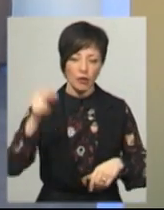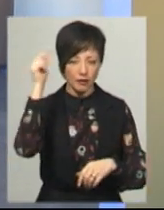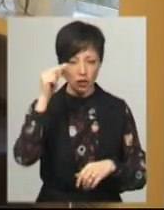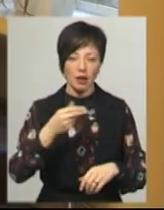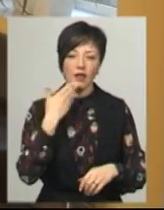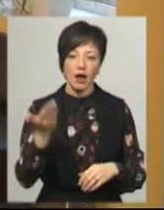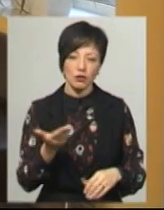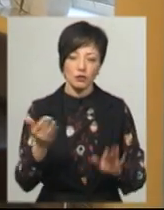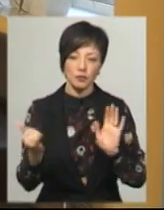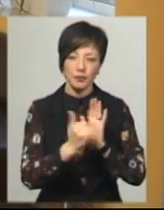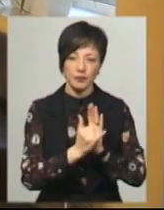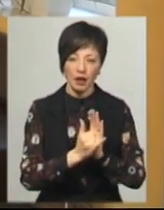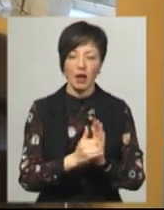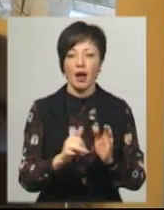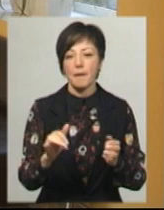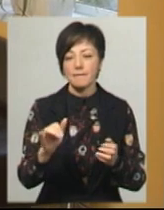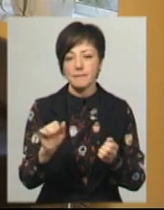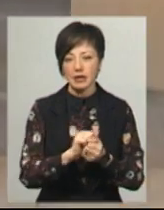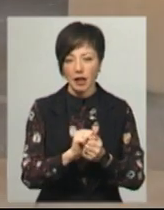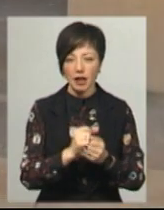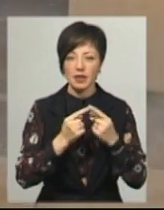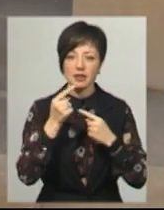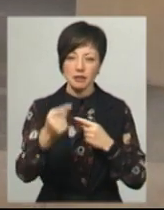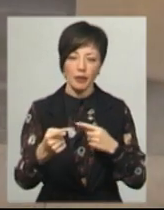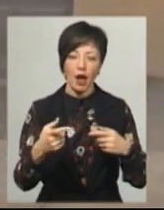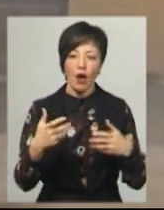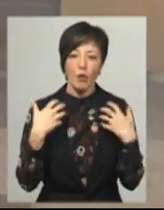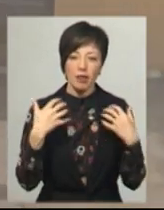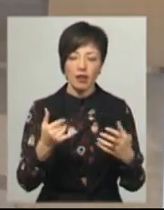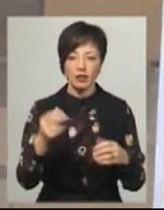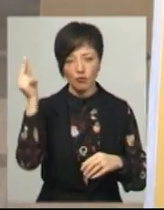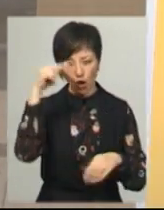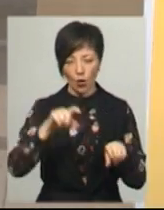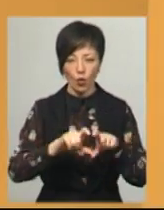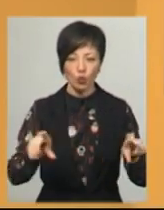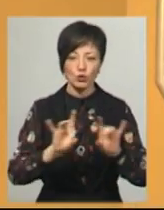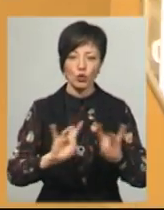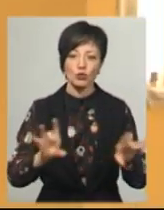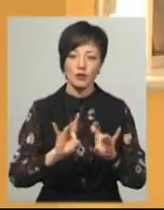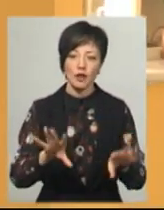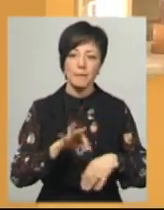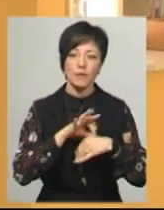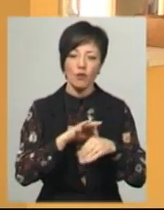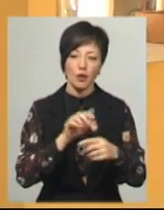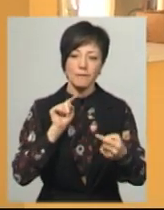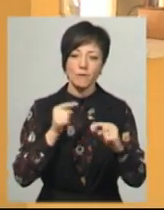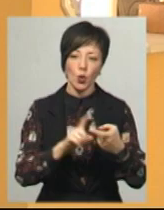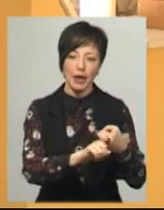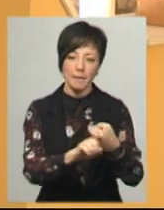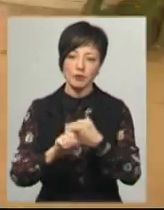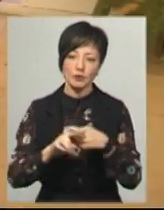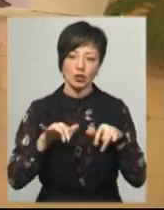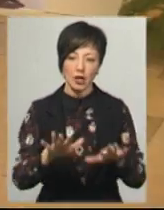Для них лектори викладуть матеріал дистанційно. Командантка навчального корпусу академії Надія Клітка розповідає, проводять протиепідеміологічні